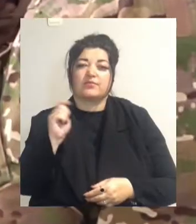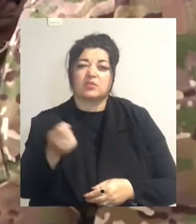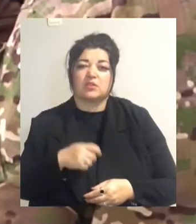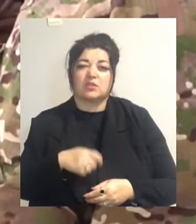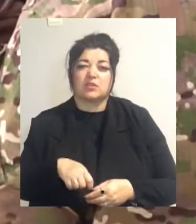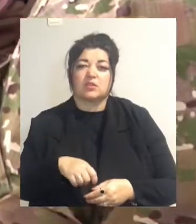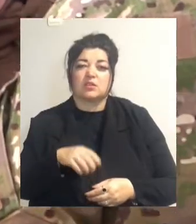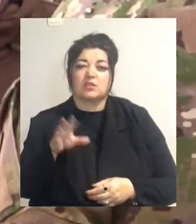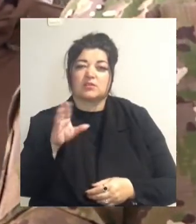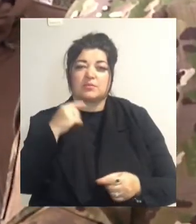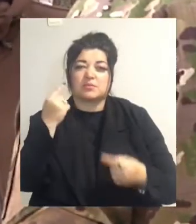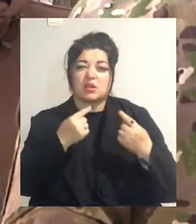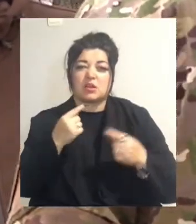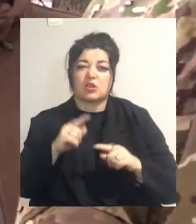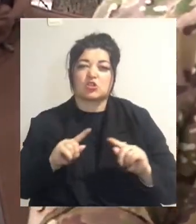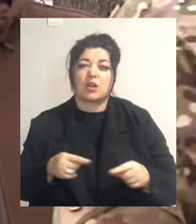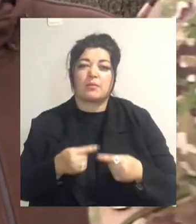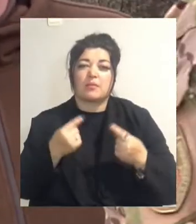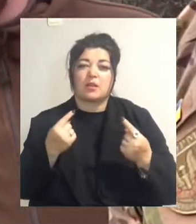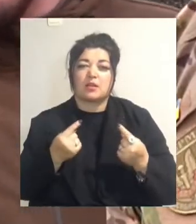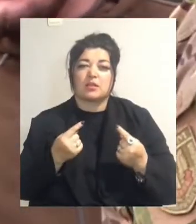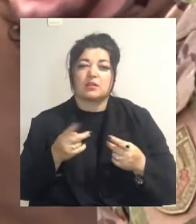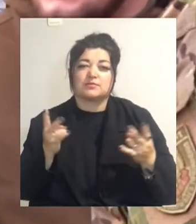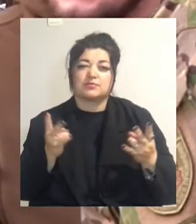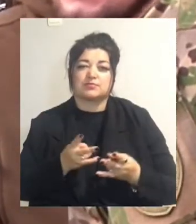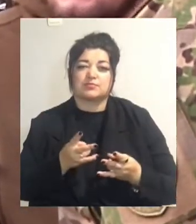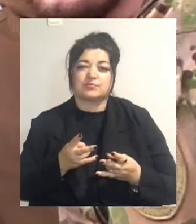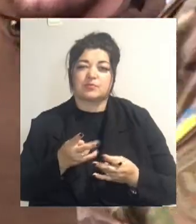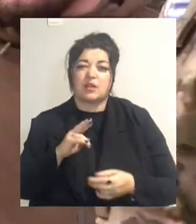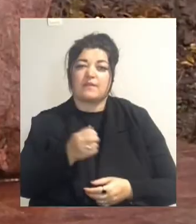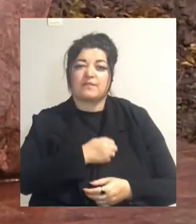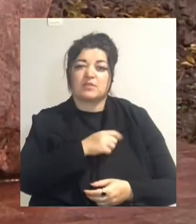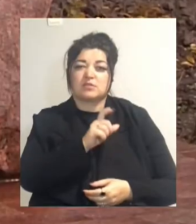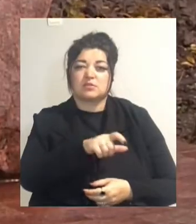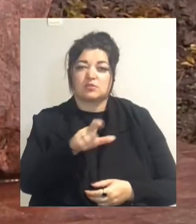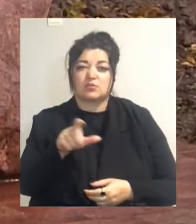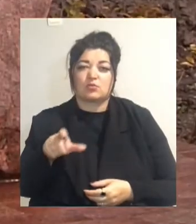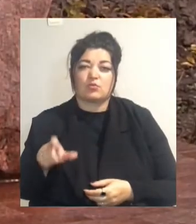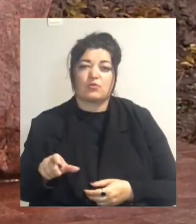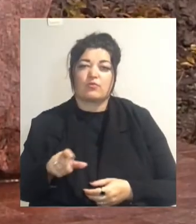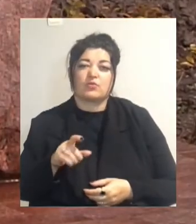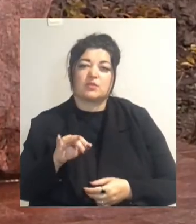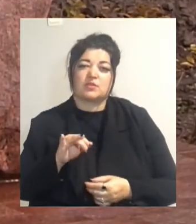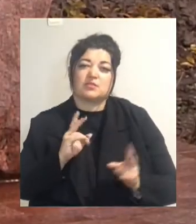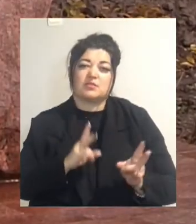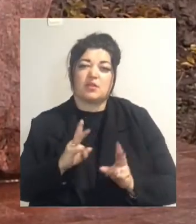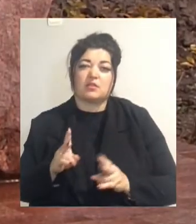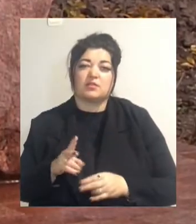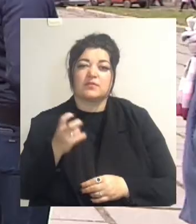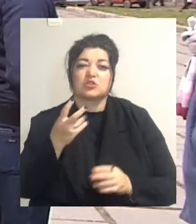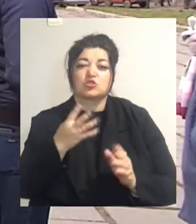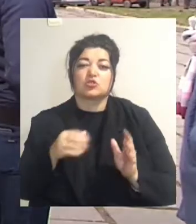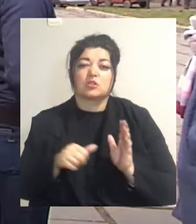психологічну реабілітацію, соціальну та професійну адаптацію військових Міністерство у справах ветеранів виділило 246 мільйонів гривень.